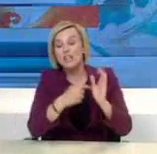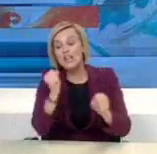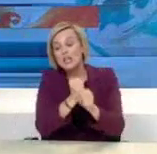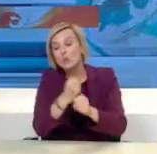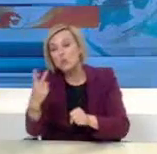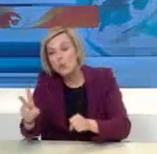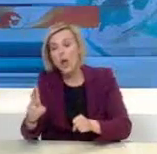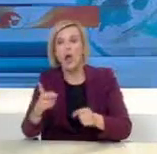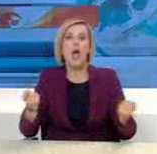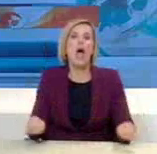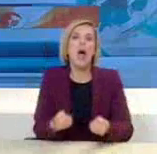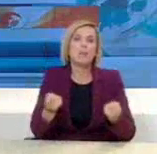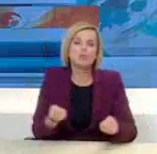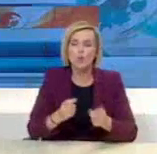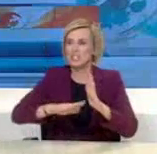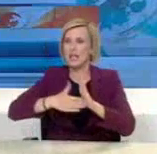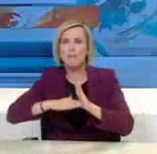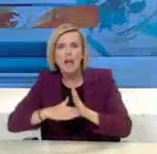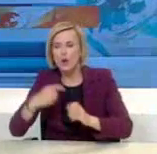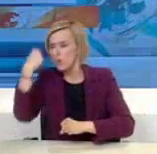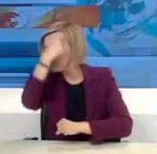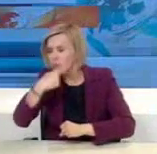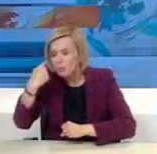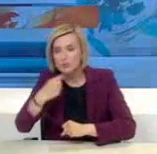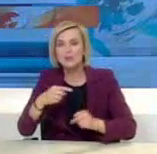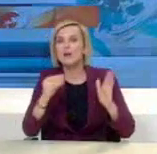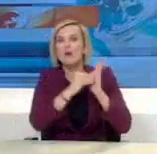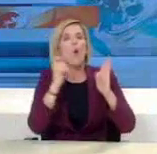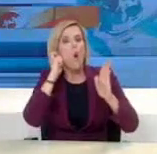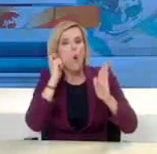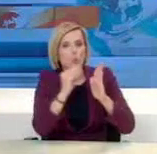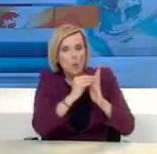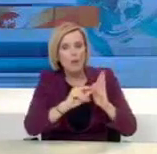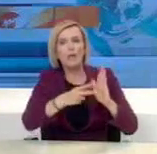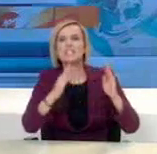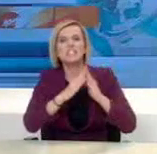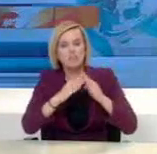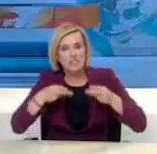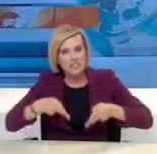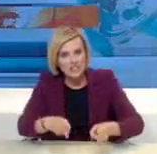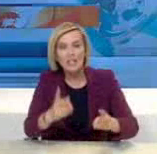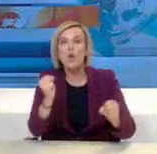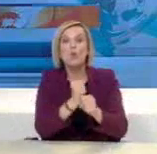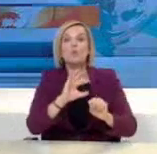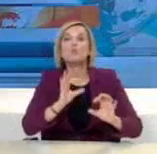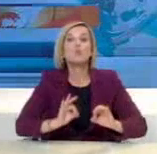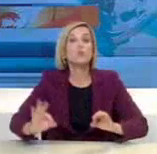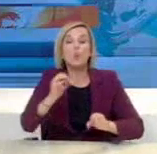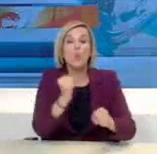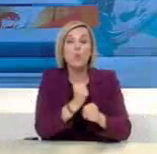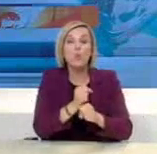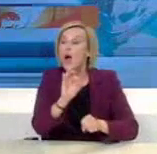αυτοαπασχολούμενο από τον ίδιο. Περιέχει το νοματεπώνυμο, τον τόπο κατοικίας και τον τόπο εργασίας του εργαζομένου,